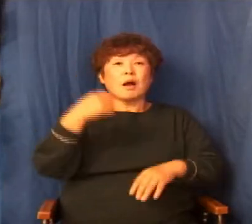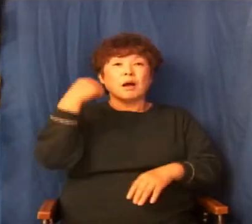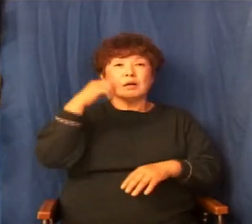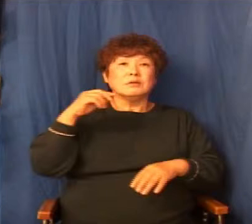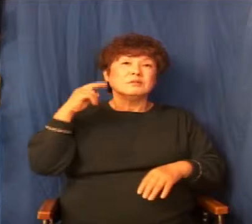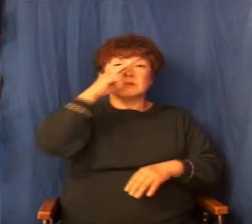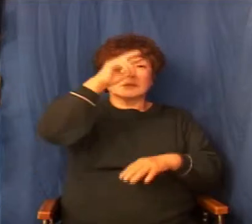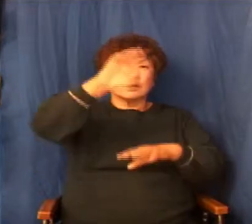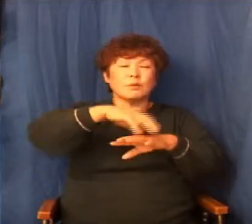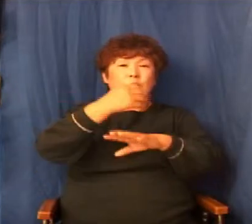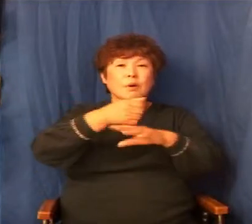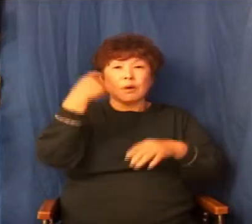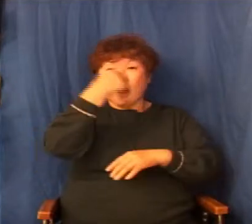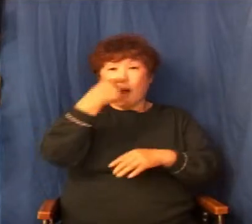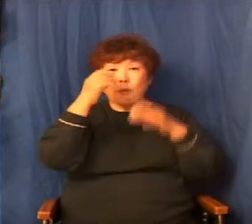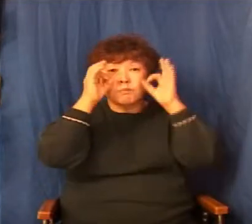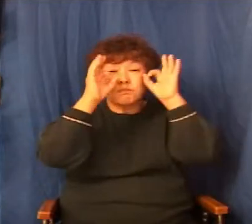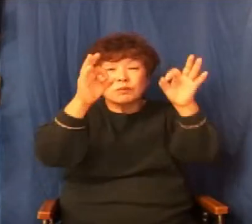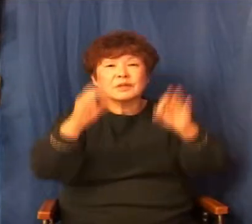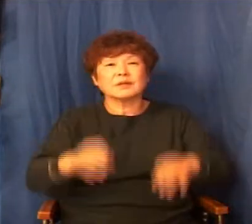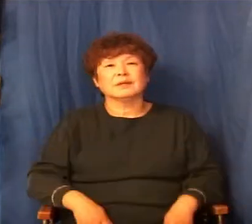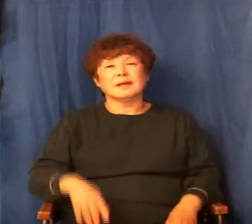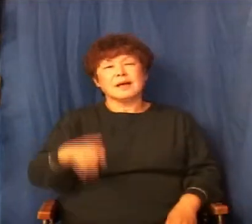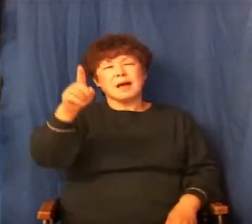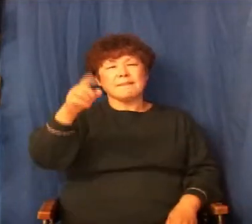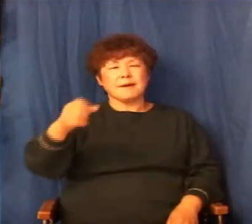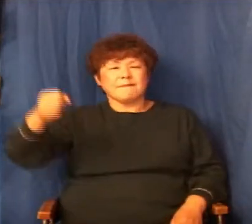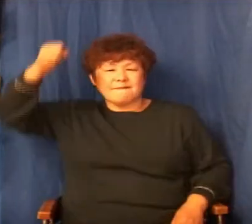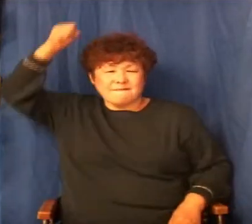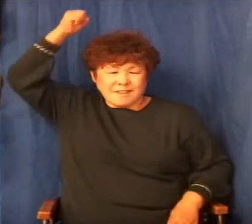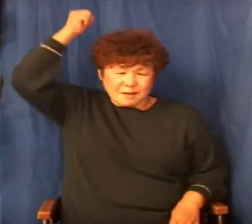내가 딱 한 번 쳐버리면